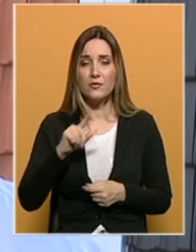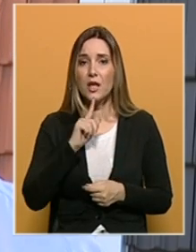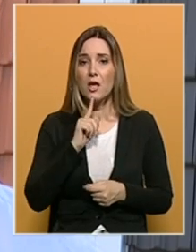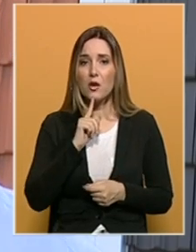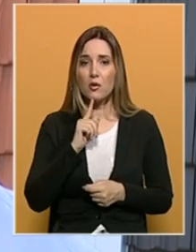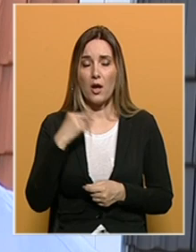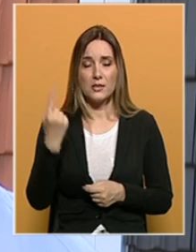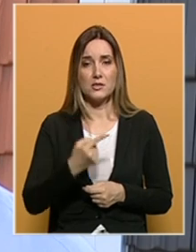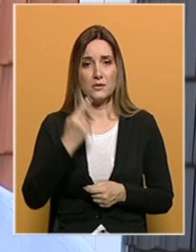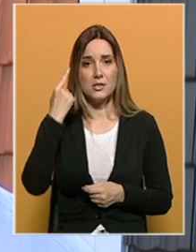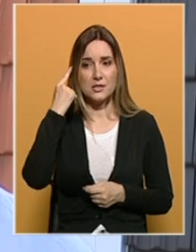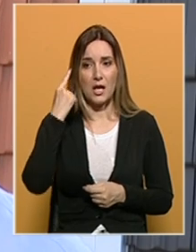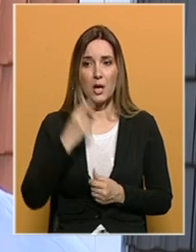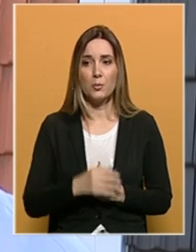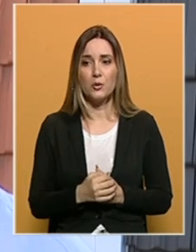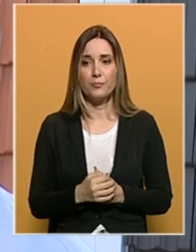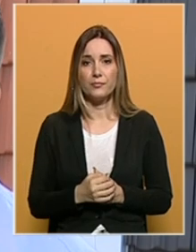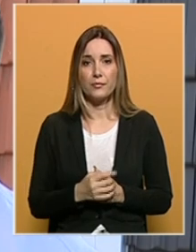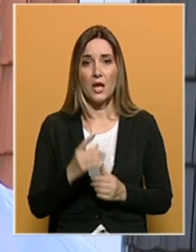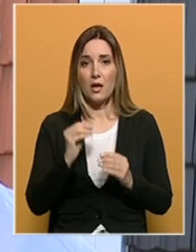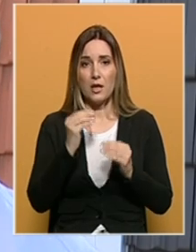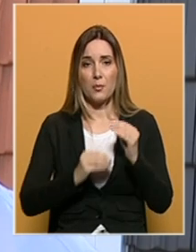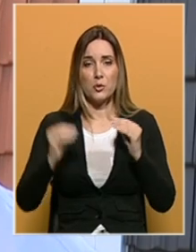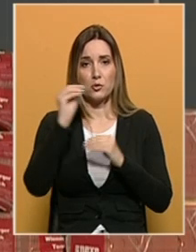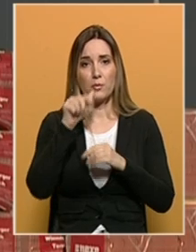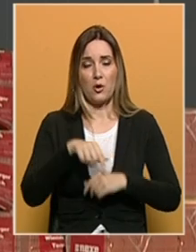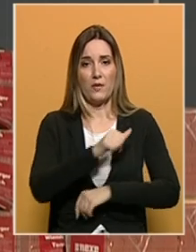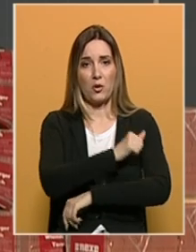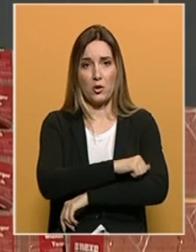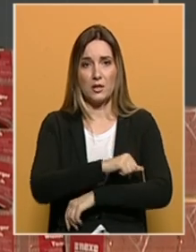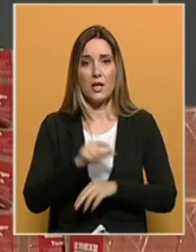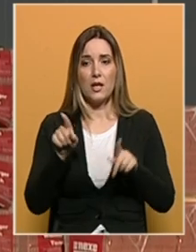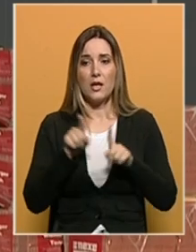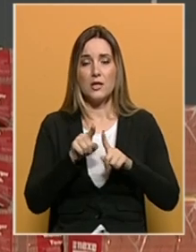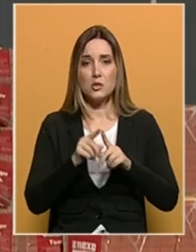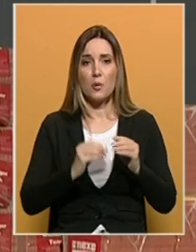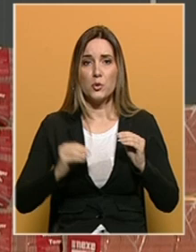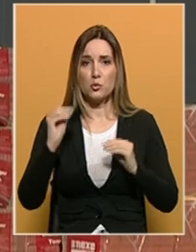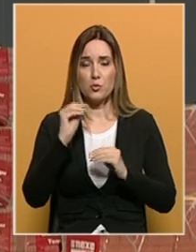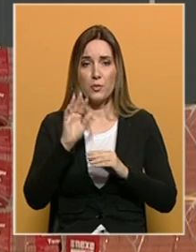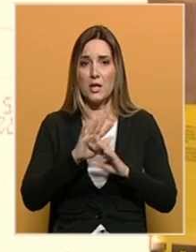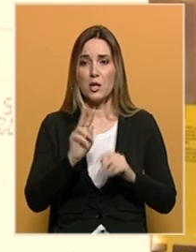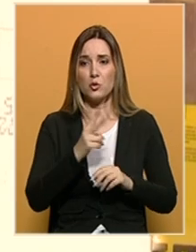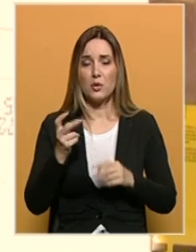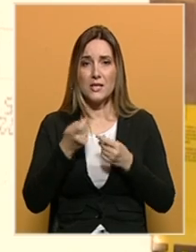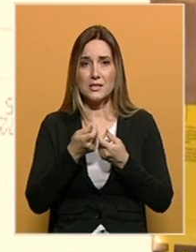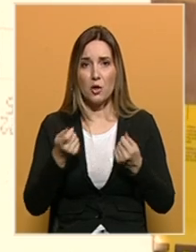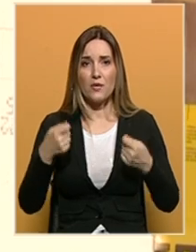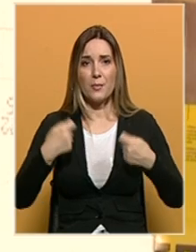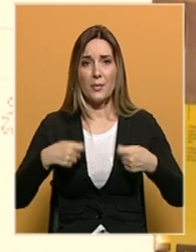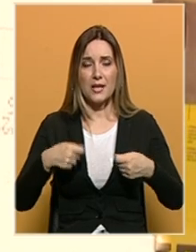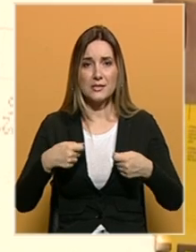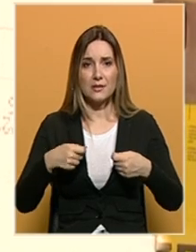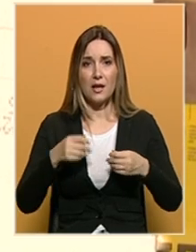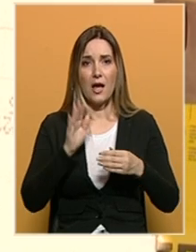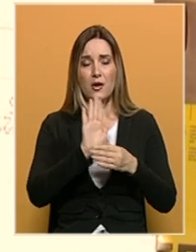je, znamo, svi vrtoglavo skočila početkom ove godine. Također poskupjele su i sve druge sirovine, plastika, svi